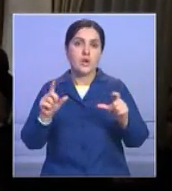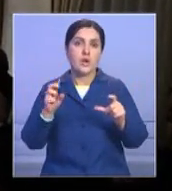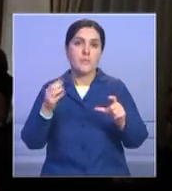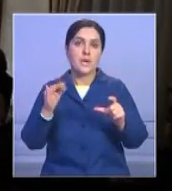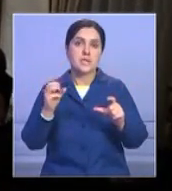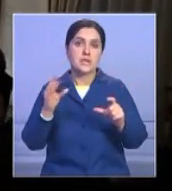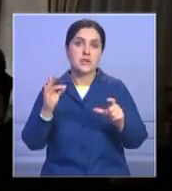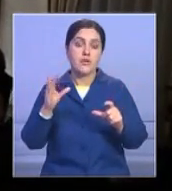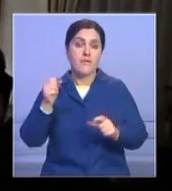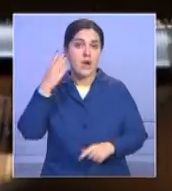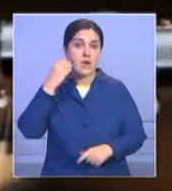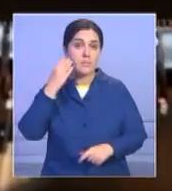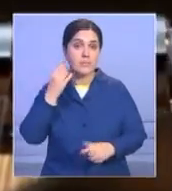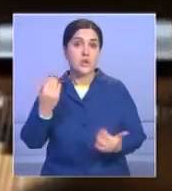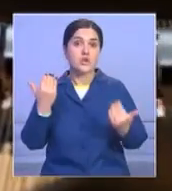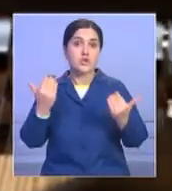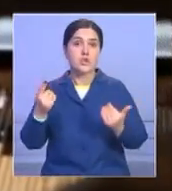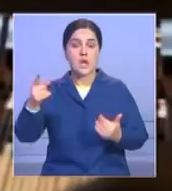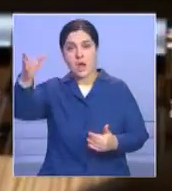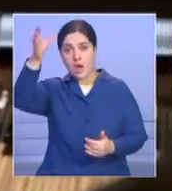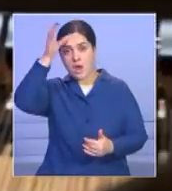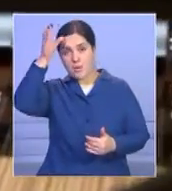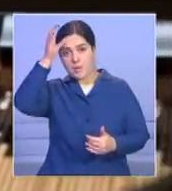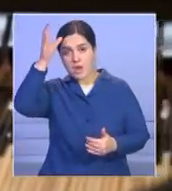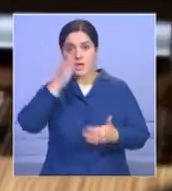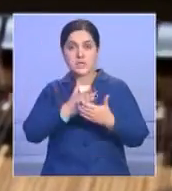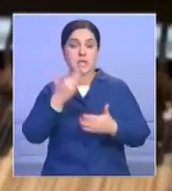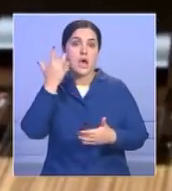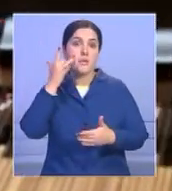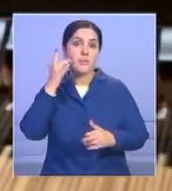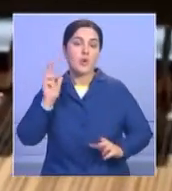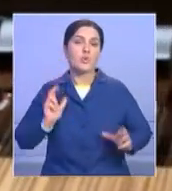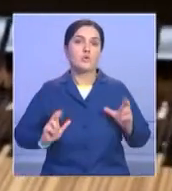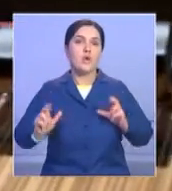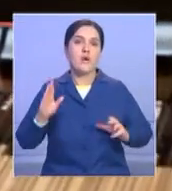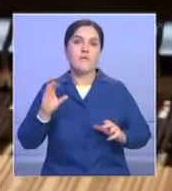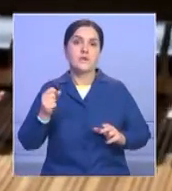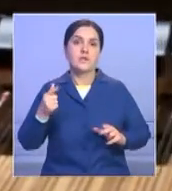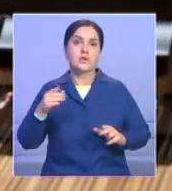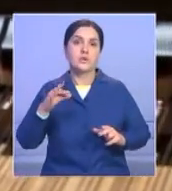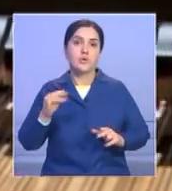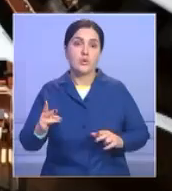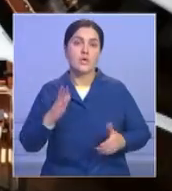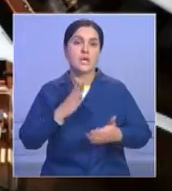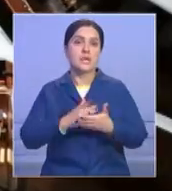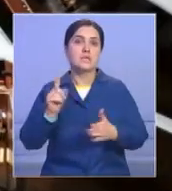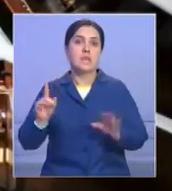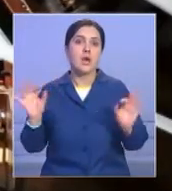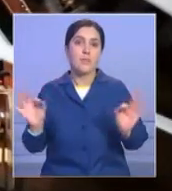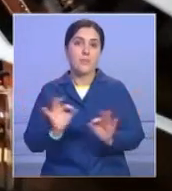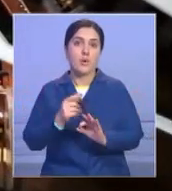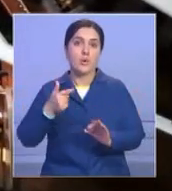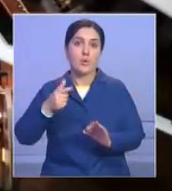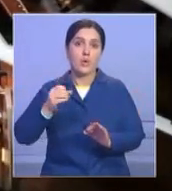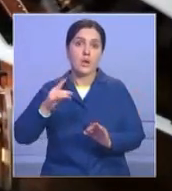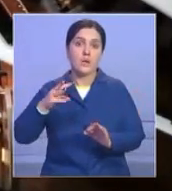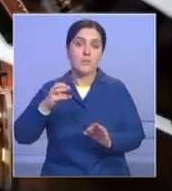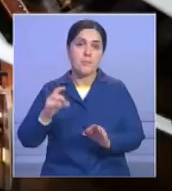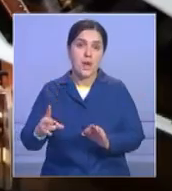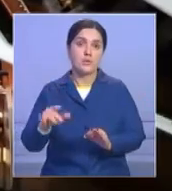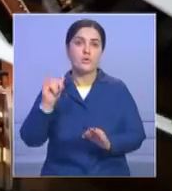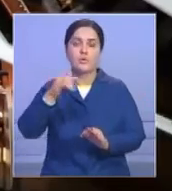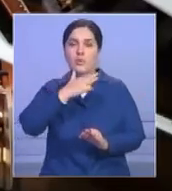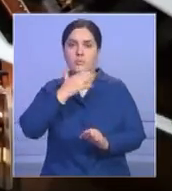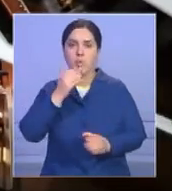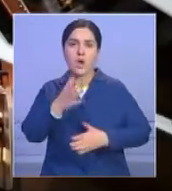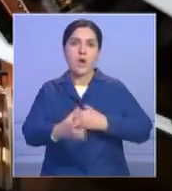Сиитовой в Алматы, которая в настоящее время является профессором престижного американского университета в Вашингтоне. Талантливый музыкант Горинман – обладательница